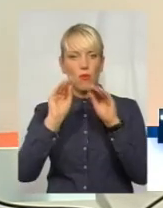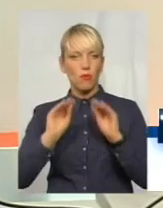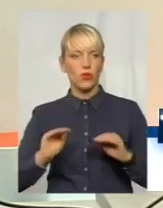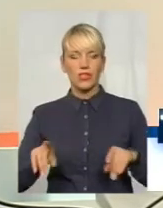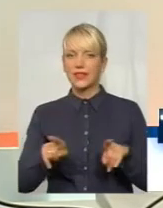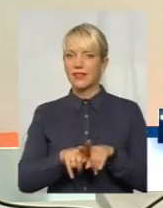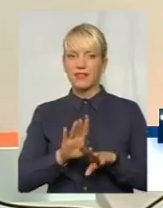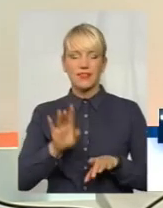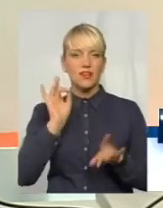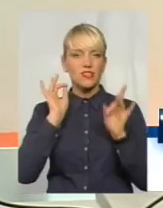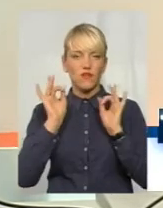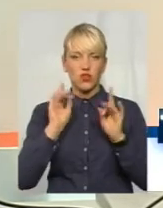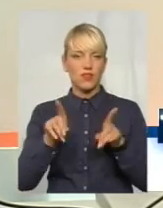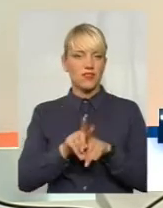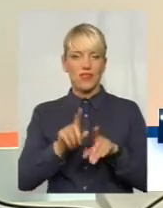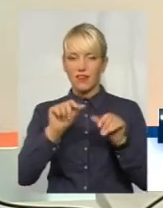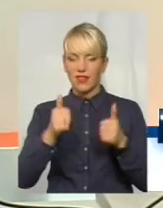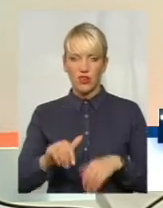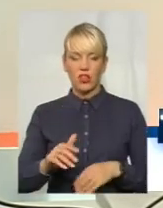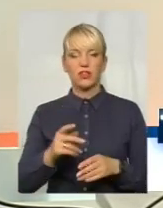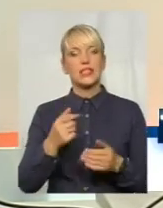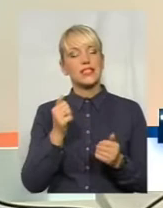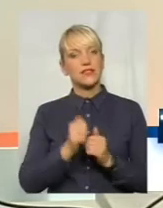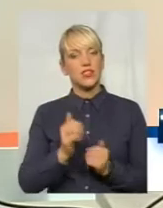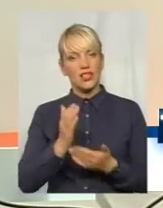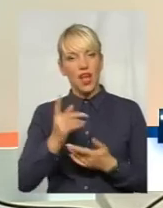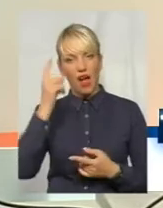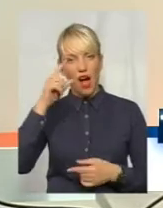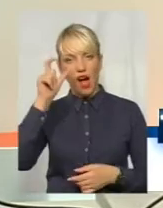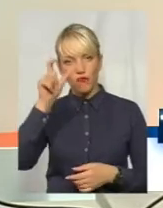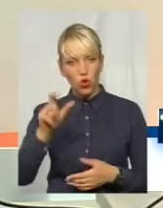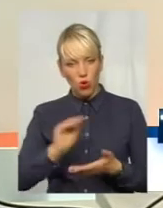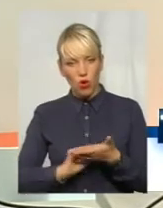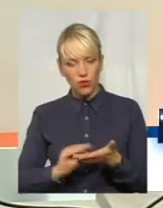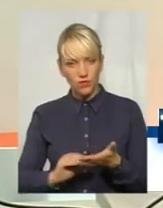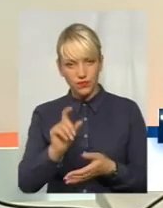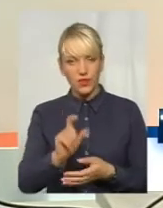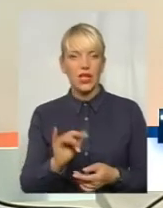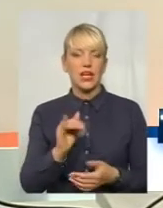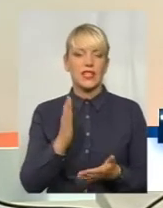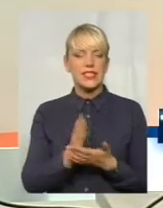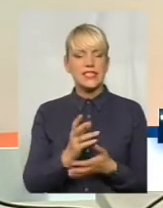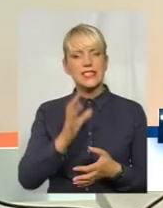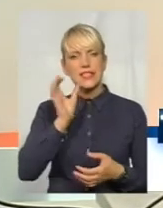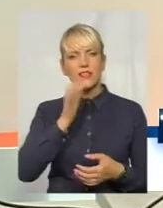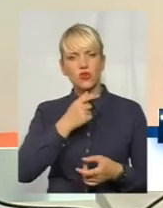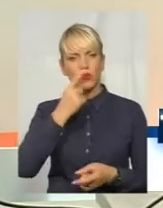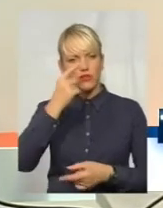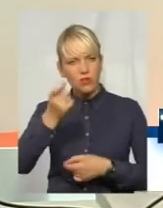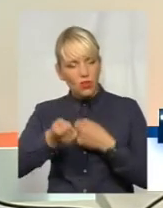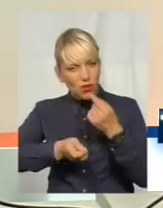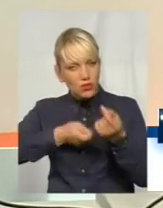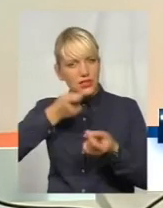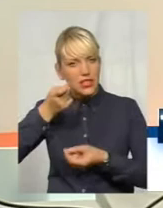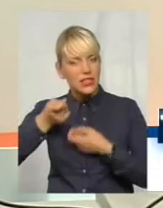і так не виглядають. Вони завжди мають авторів, вони завжди мають під собою дуже такі серйозні, копітки, тривалі дослідження